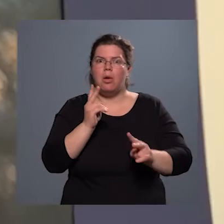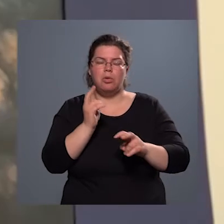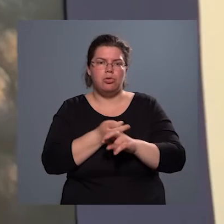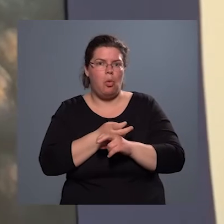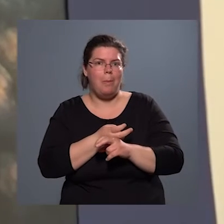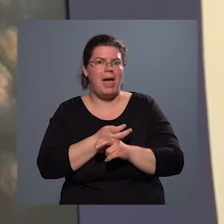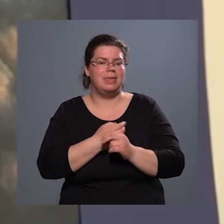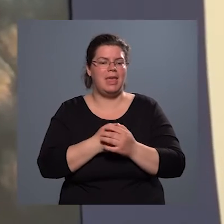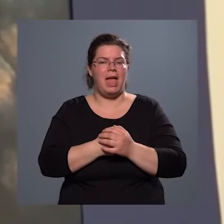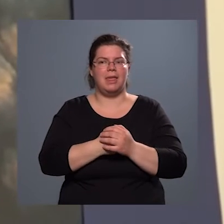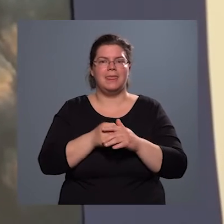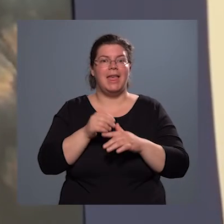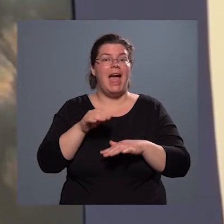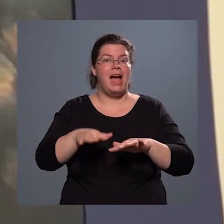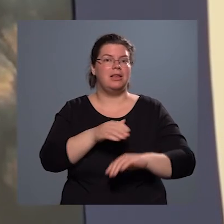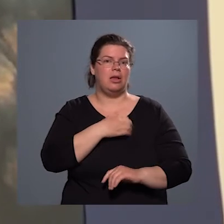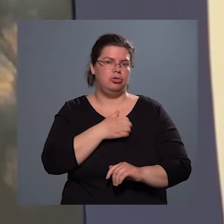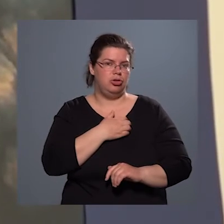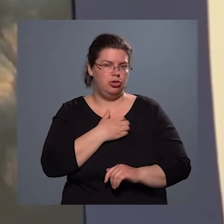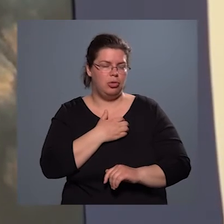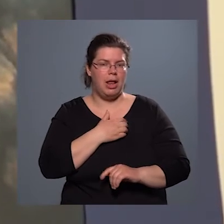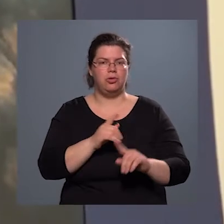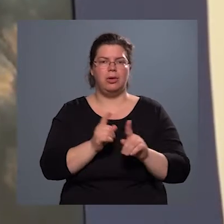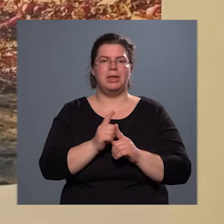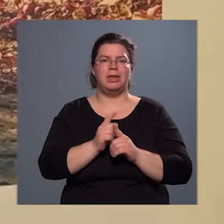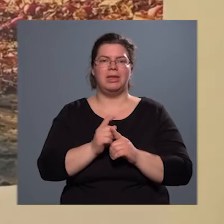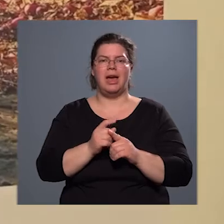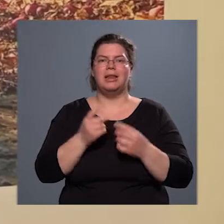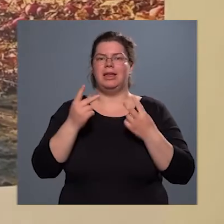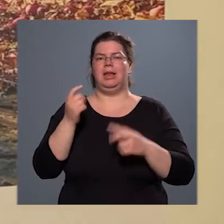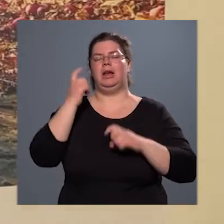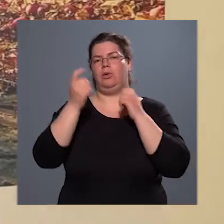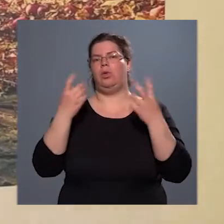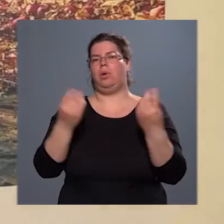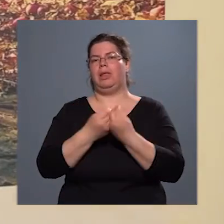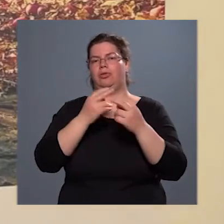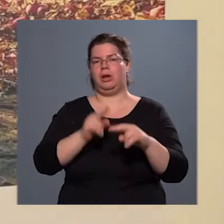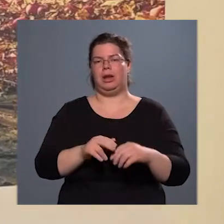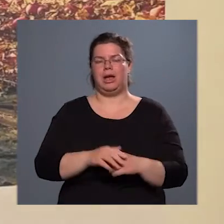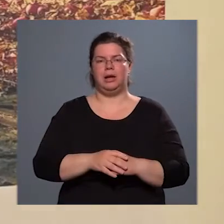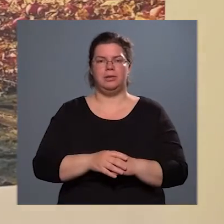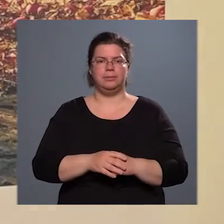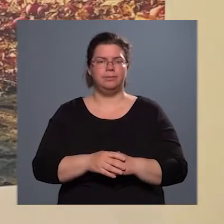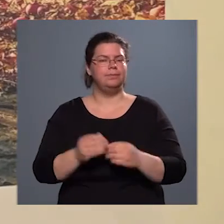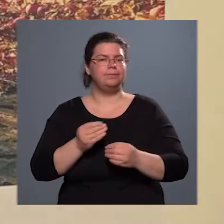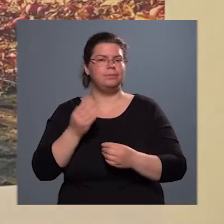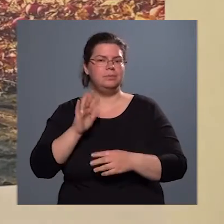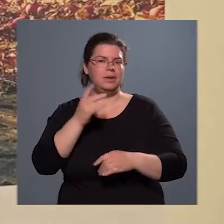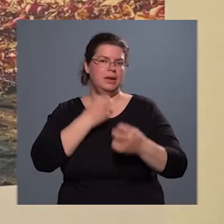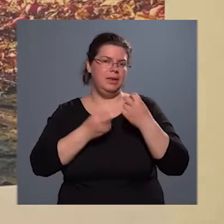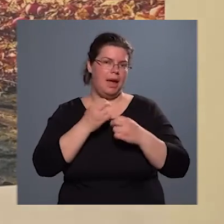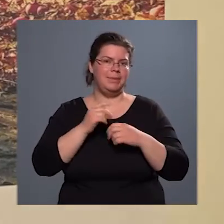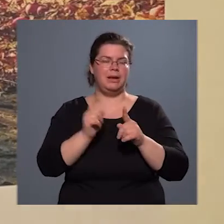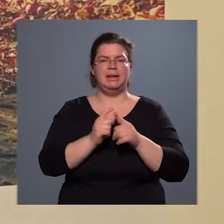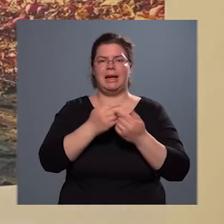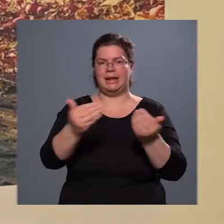általános iskolások ilyen érett gondolkodással rendelkeznek. Mire számítanak egyébként az ilyen kiállítások